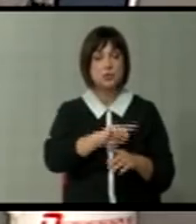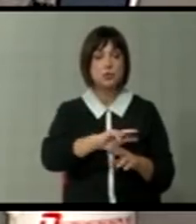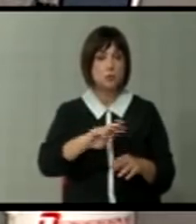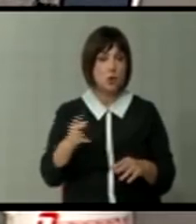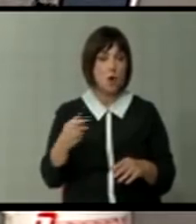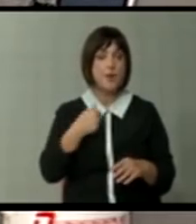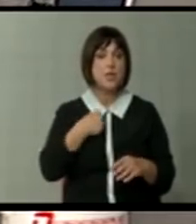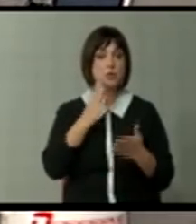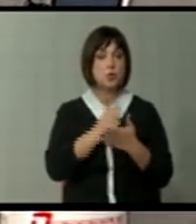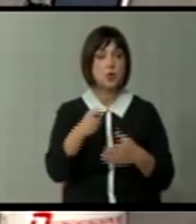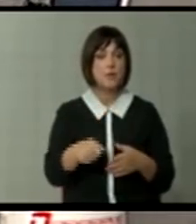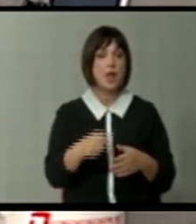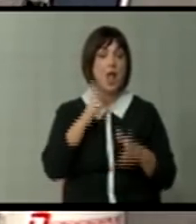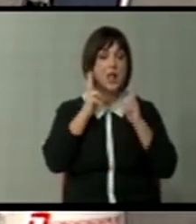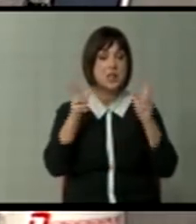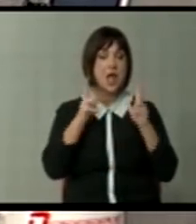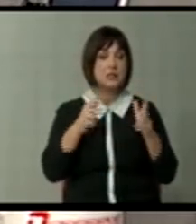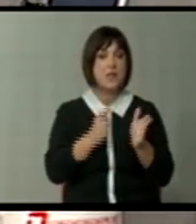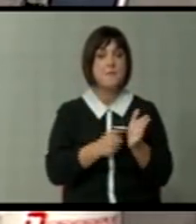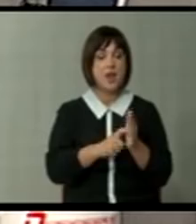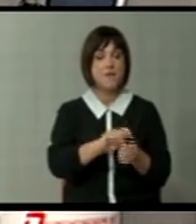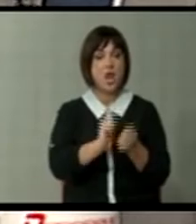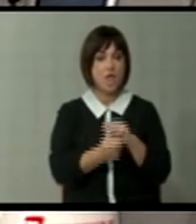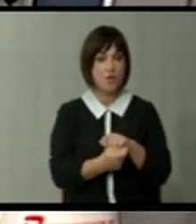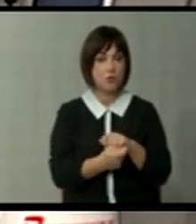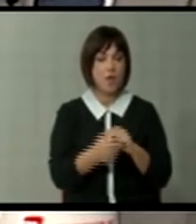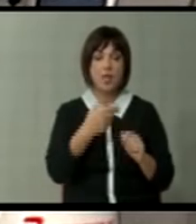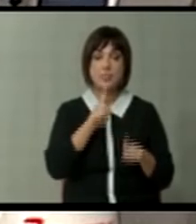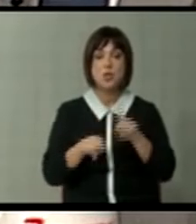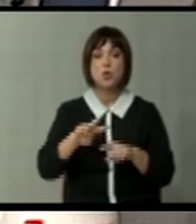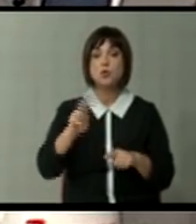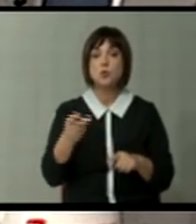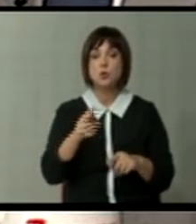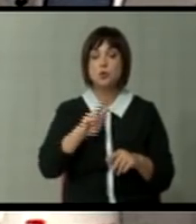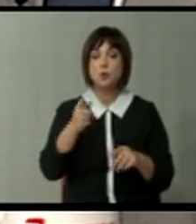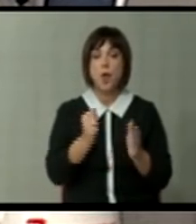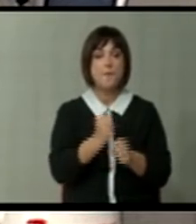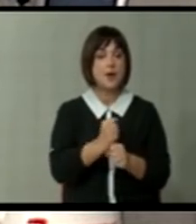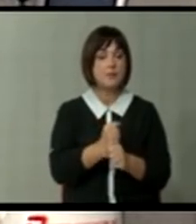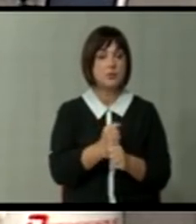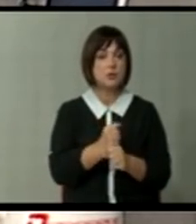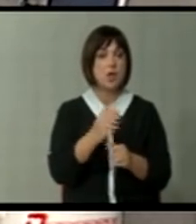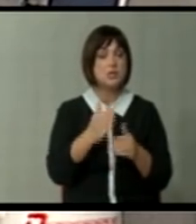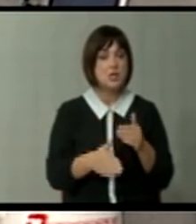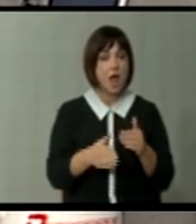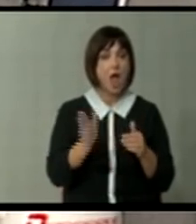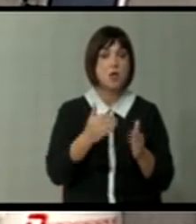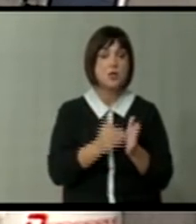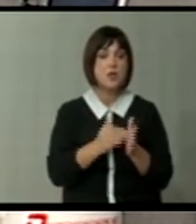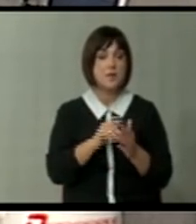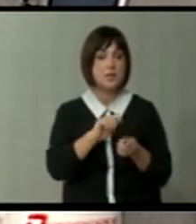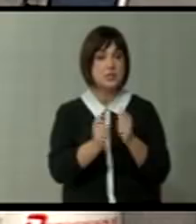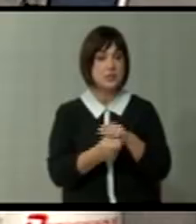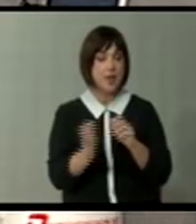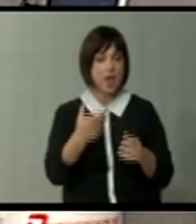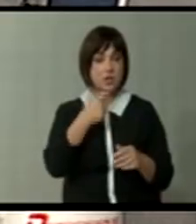натаму. Јас и тогаш бе вгласен и бара в реформи. Ама некој друг тогаш нешто друго правеше. За крај. Дако треба да се менуваме